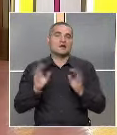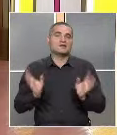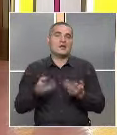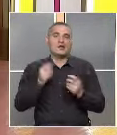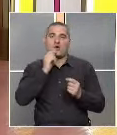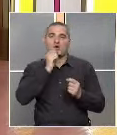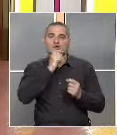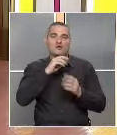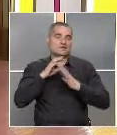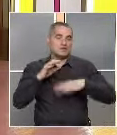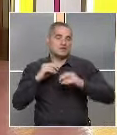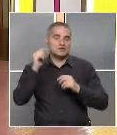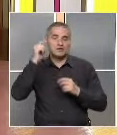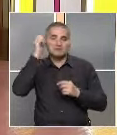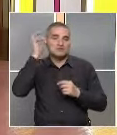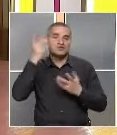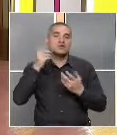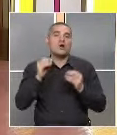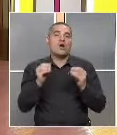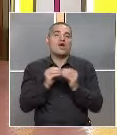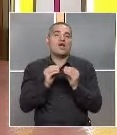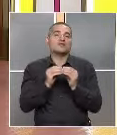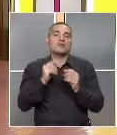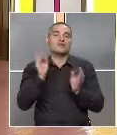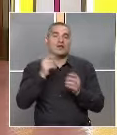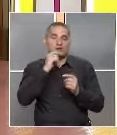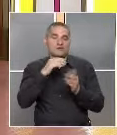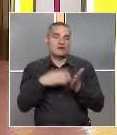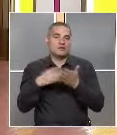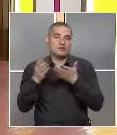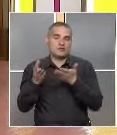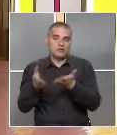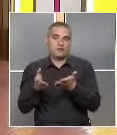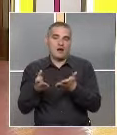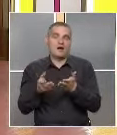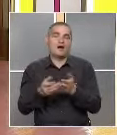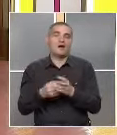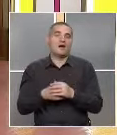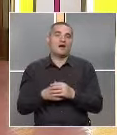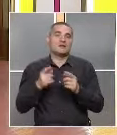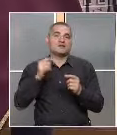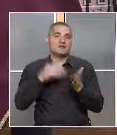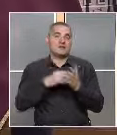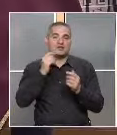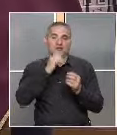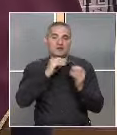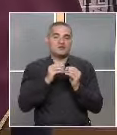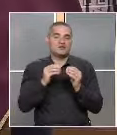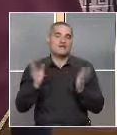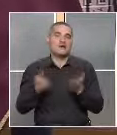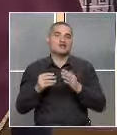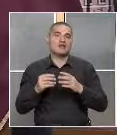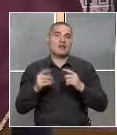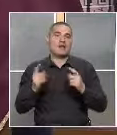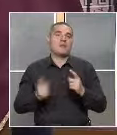станало червено. И се зачудли, що яйцето е станало червено. И заради червеното яйце, вече